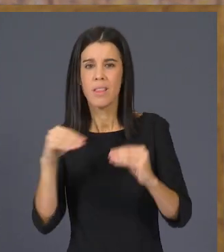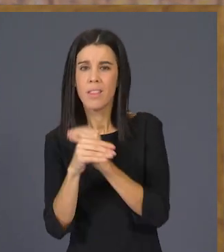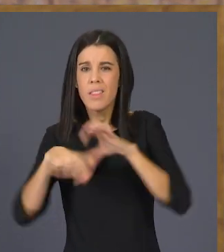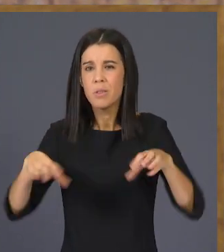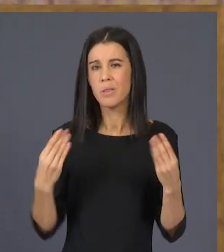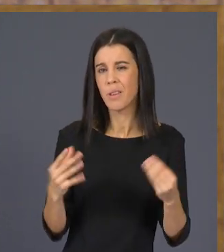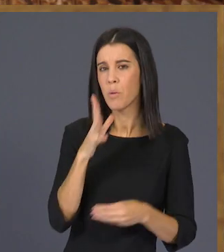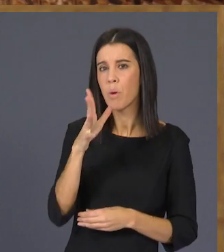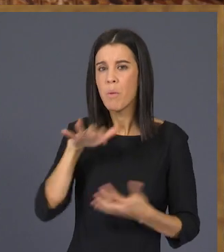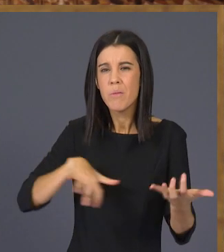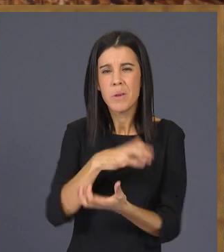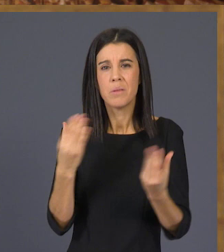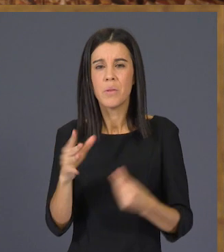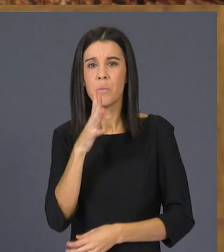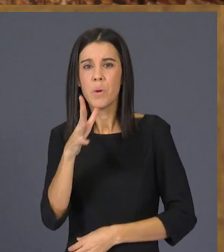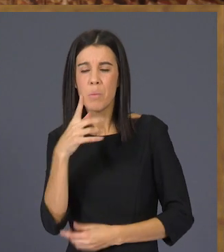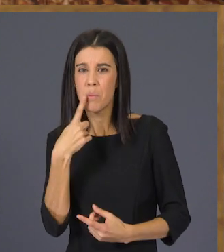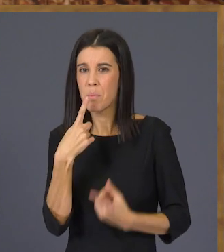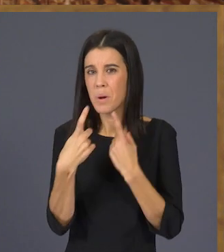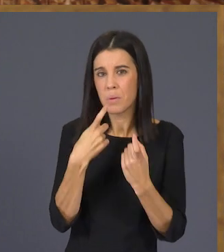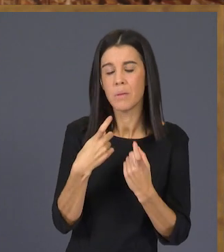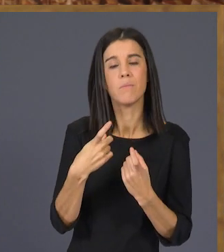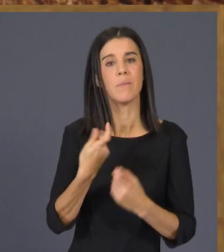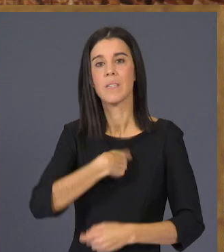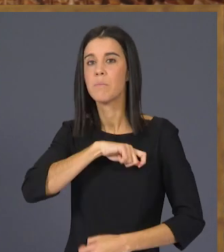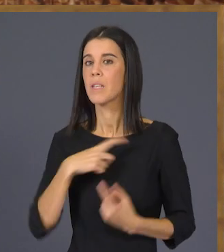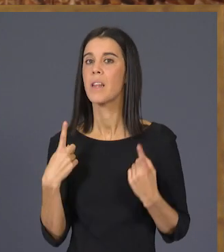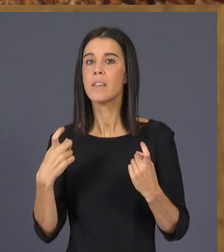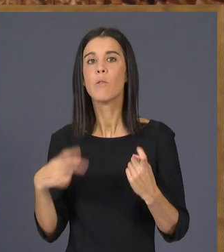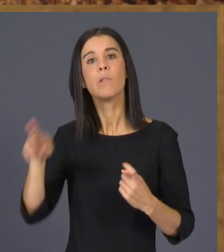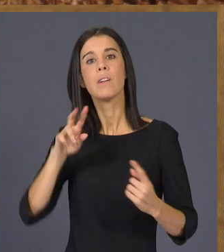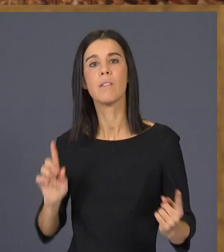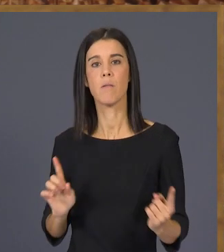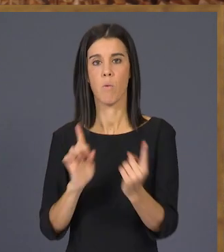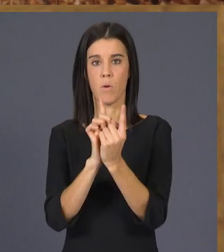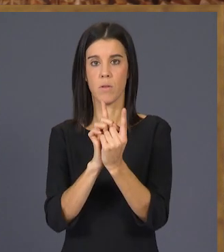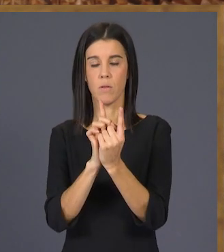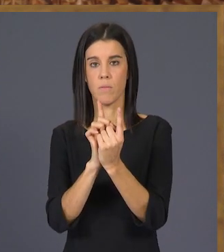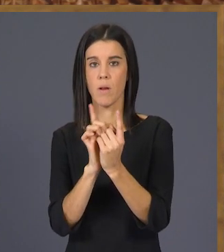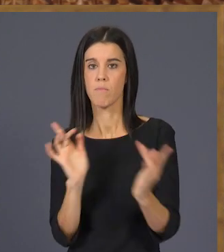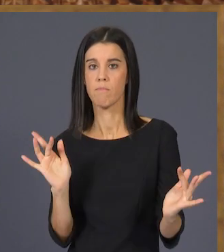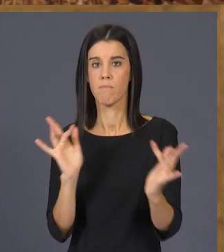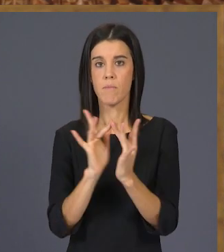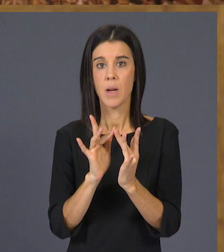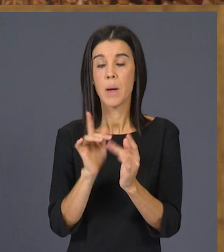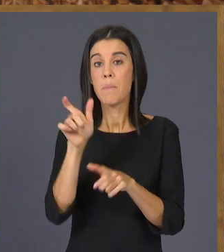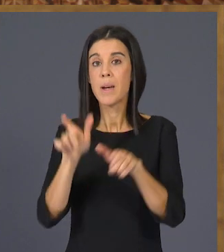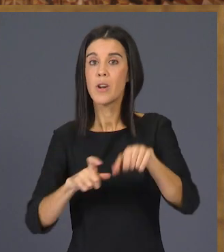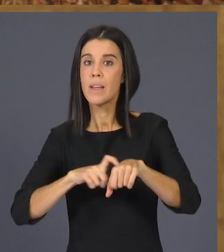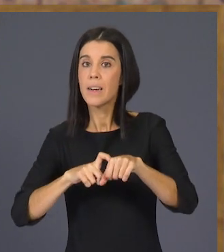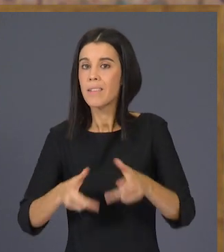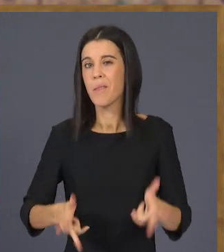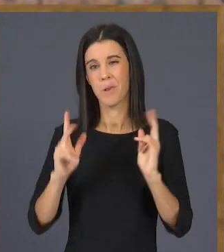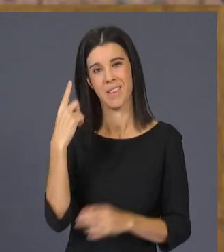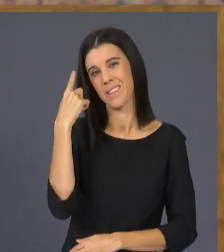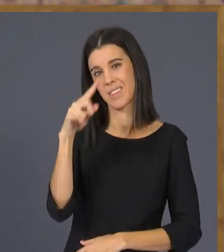què tant de soroll? Espanya necessita un retrobament. Ho sap qualsevol demòcrata.